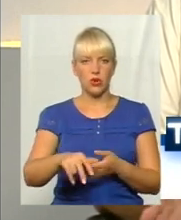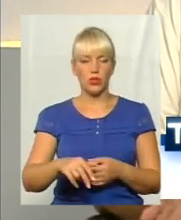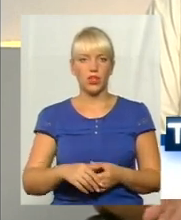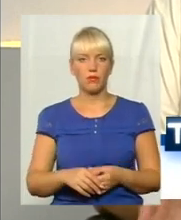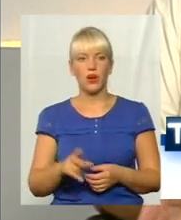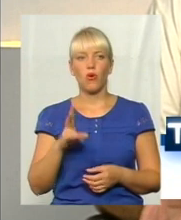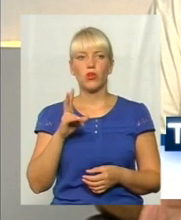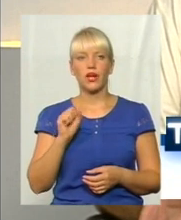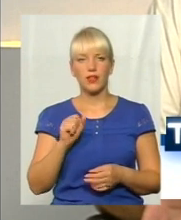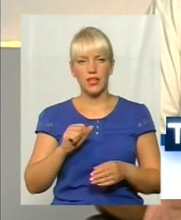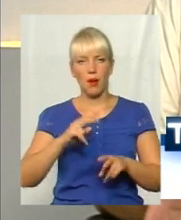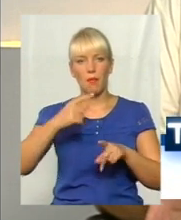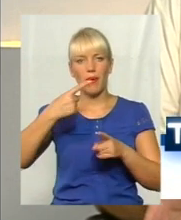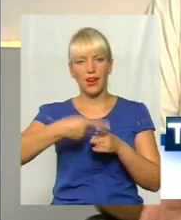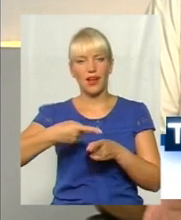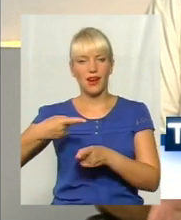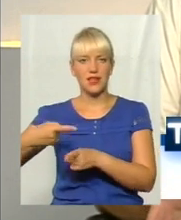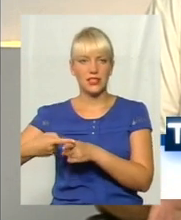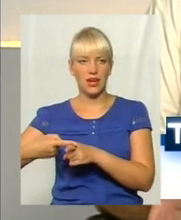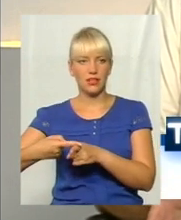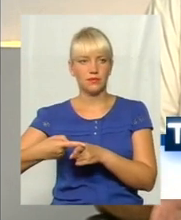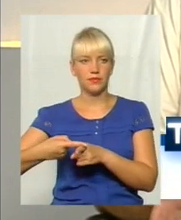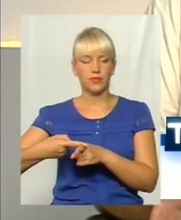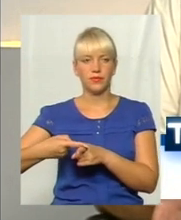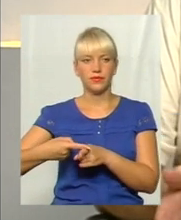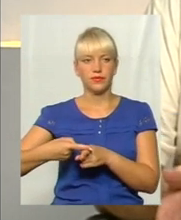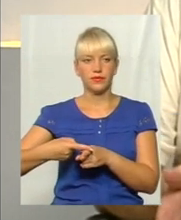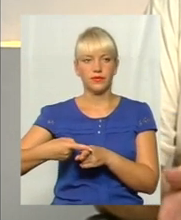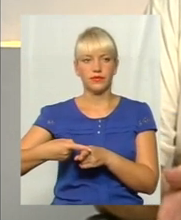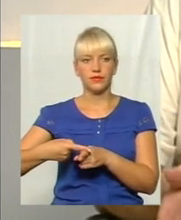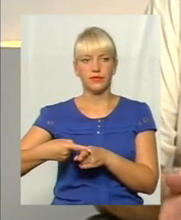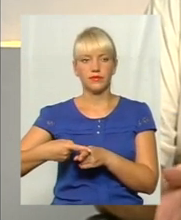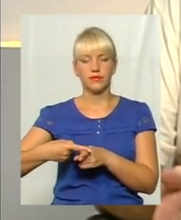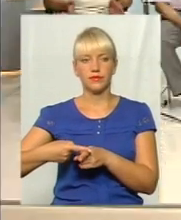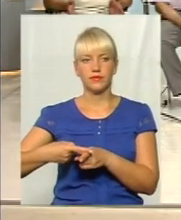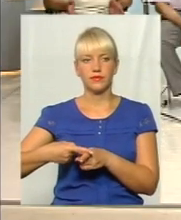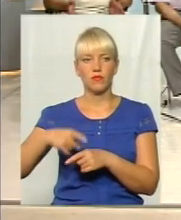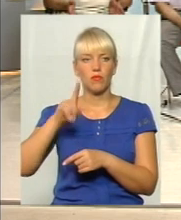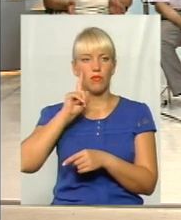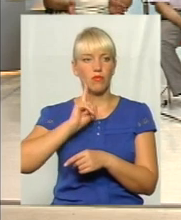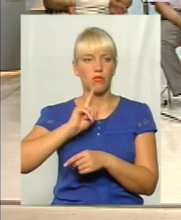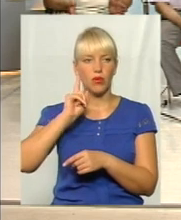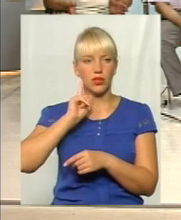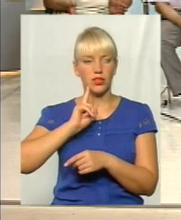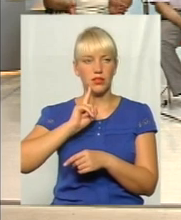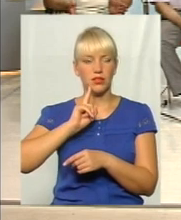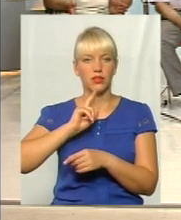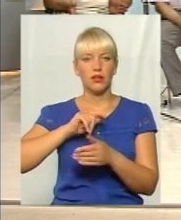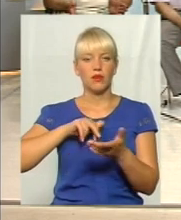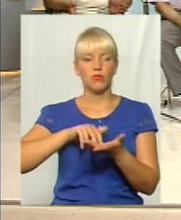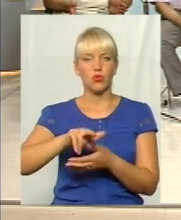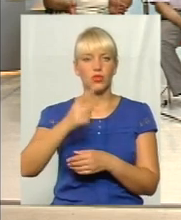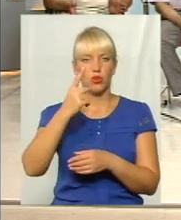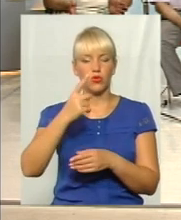перехрестях. Поки пройшли одну вулицю,